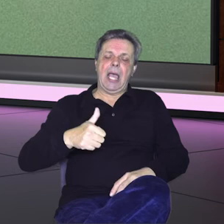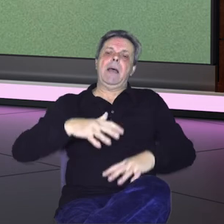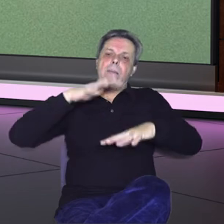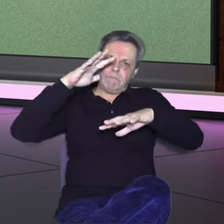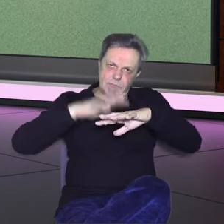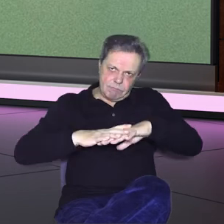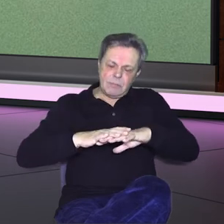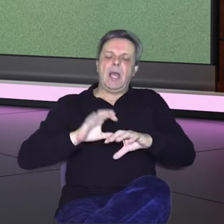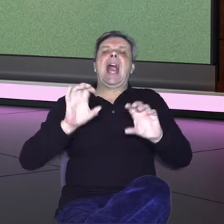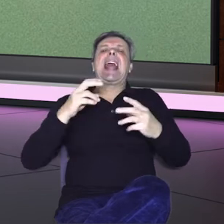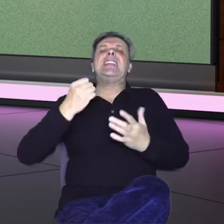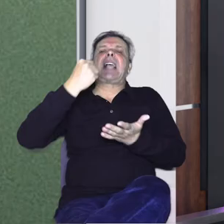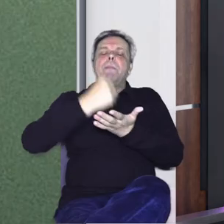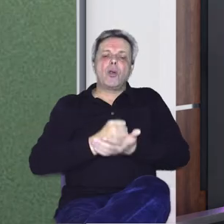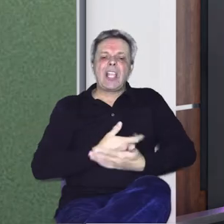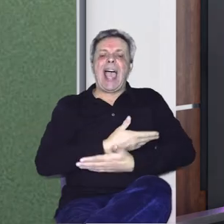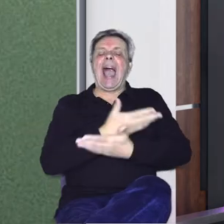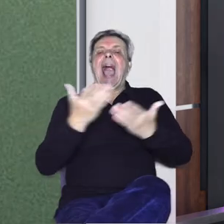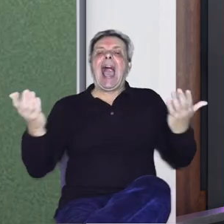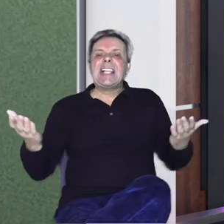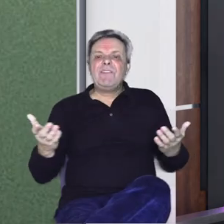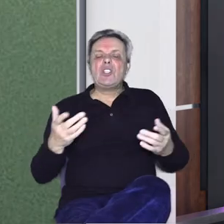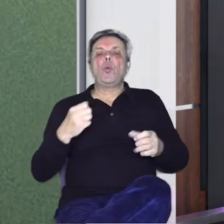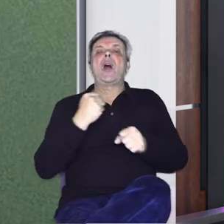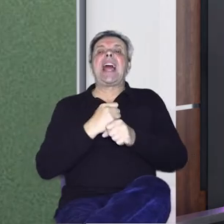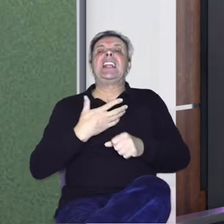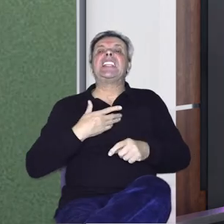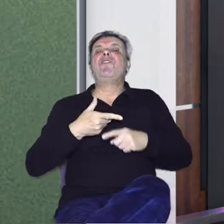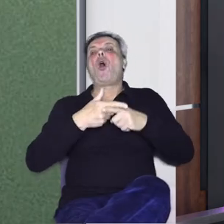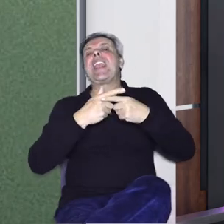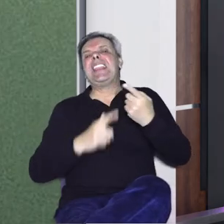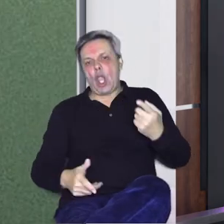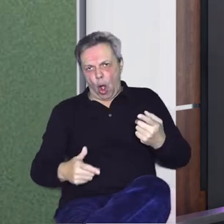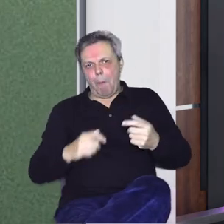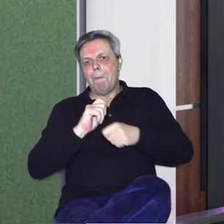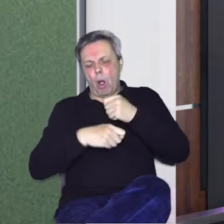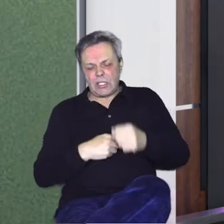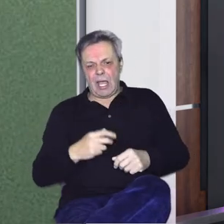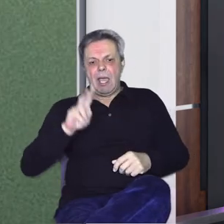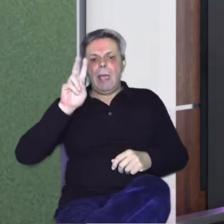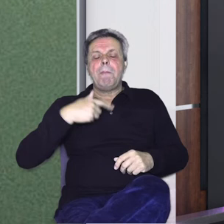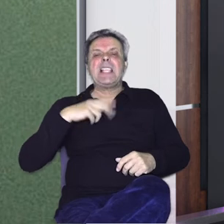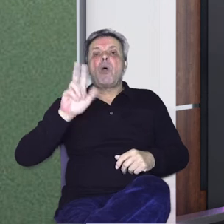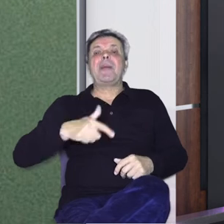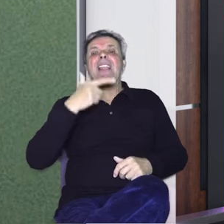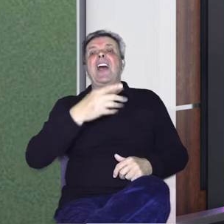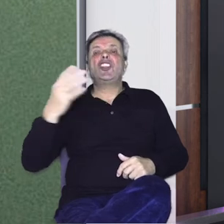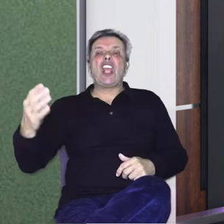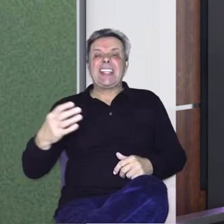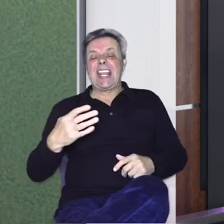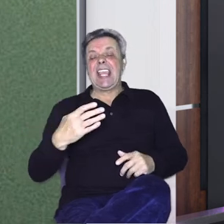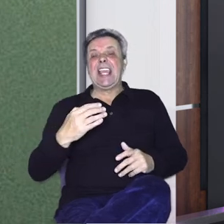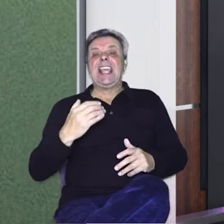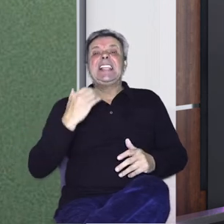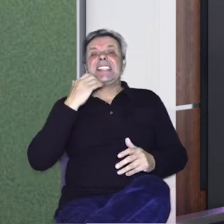Radio Net radijska postaja. A svi su odrađivali svoj komad etera. Tako da mogu reći da smo imali 24-satni dio